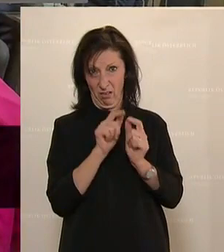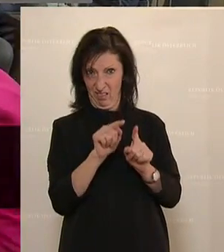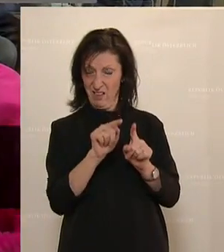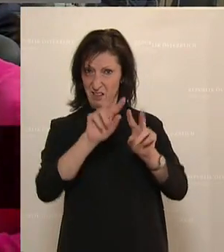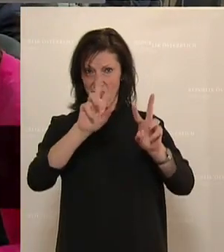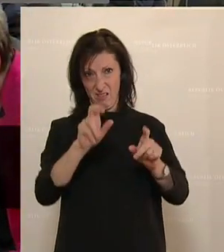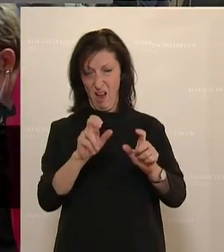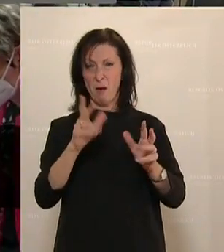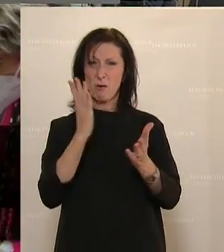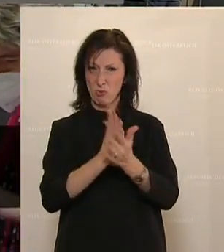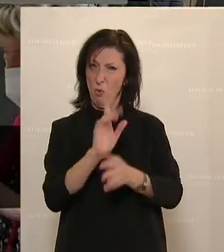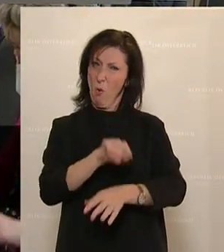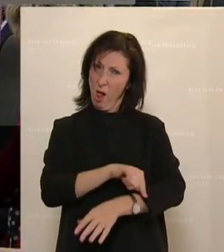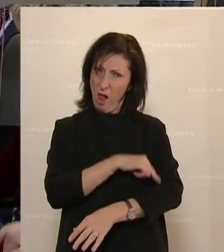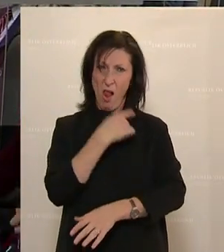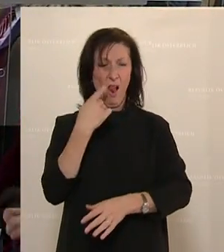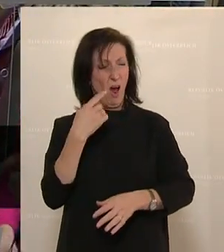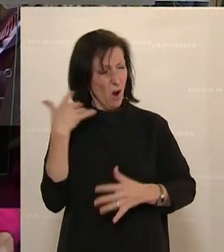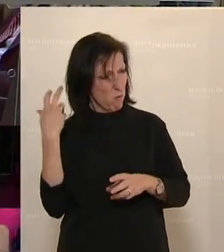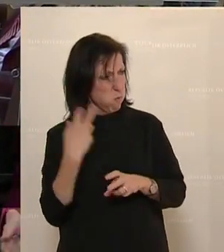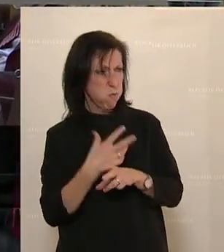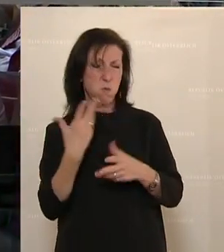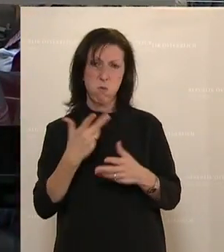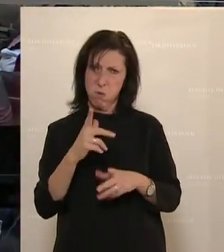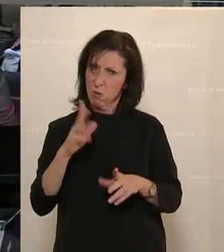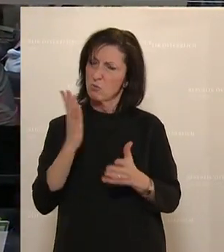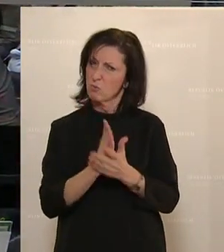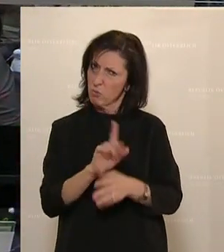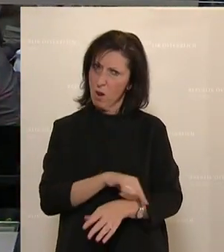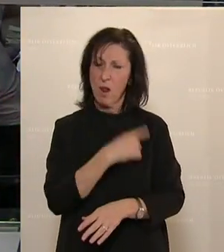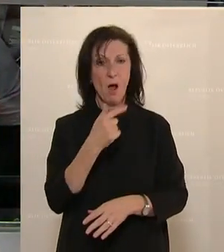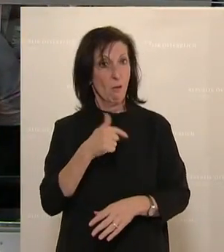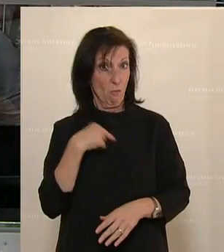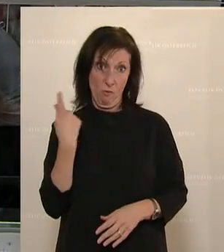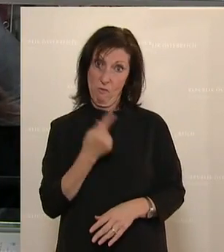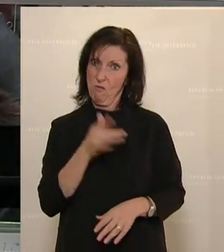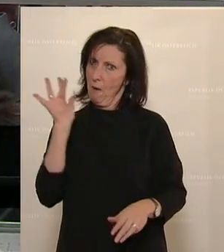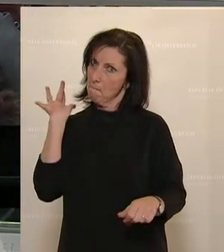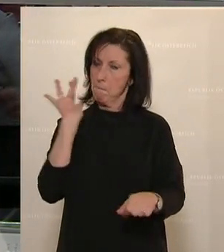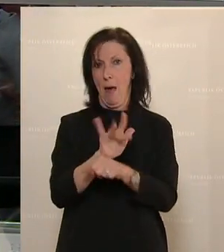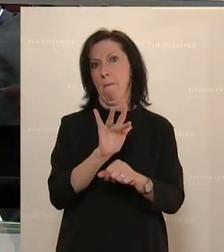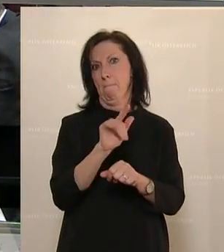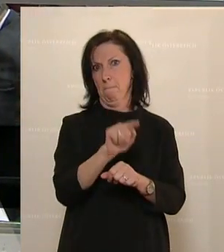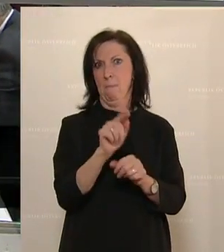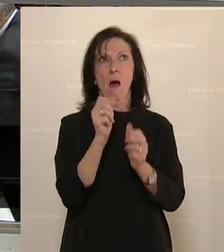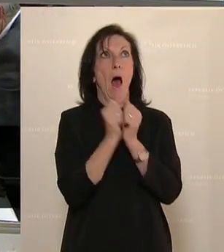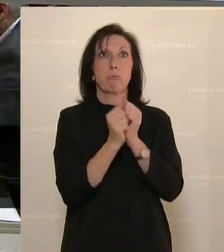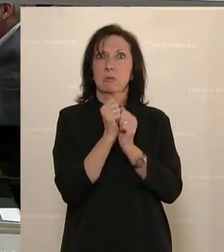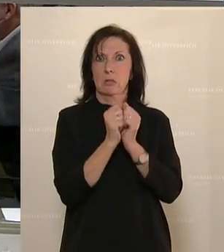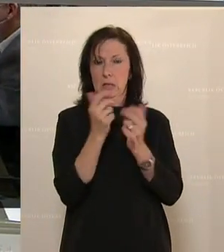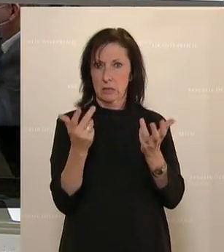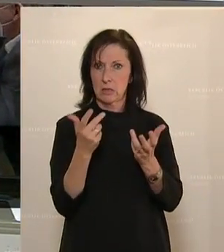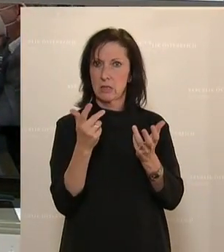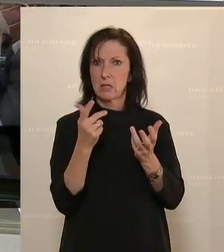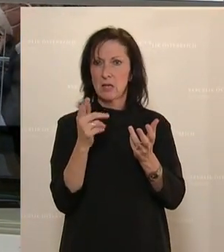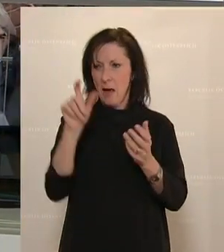beschäftigen. Und wir werden nicht verstummen, diesen zu kritisieren. Denn ich sehe die Entscheidung über